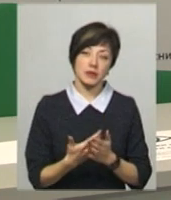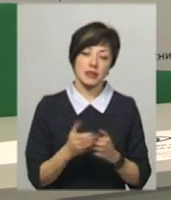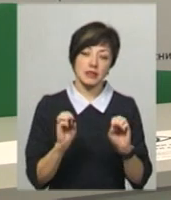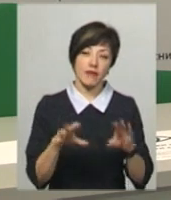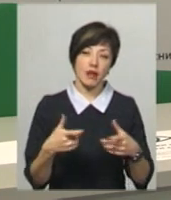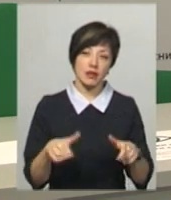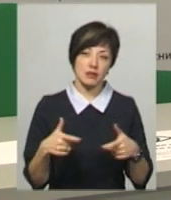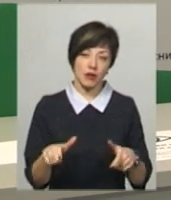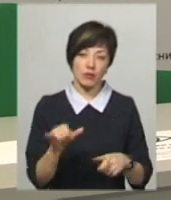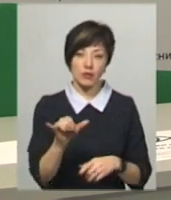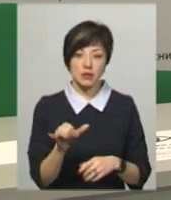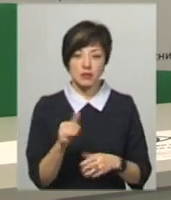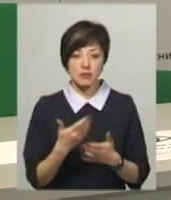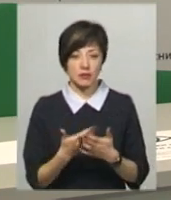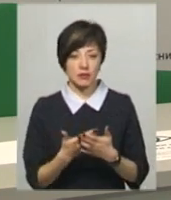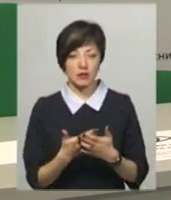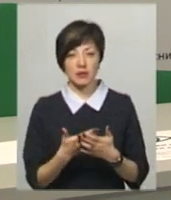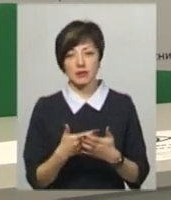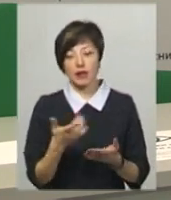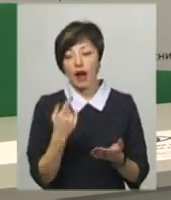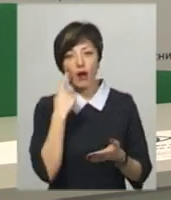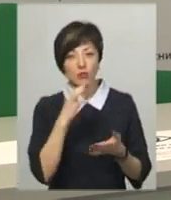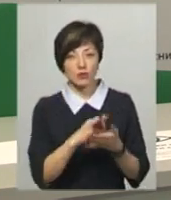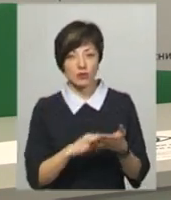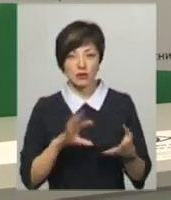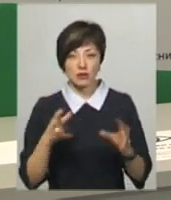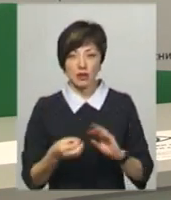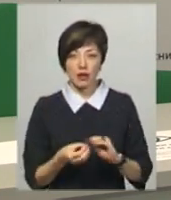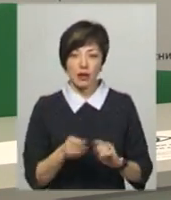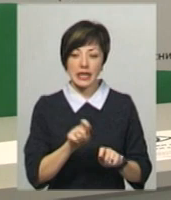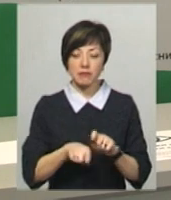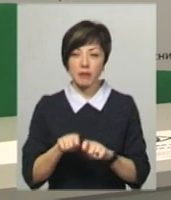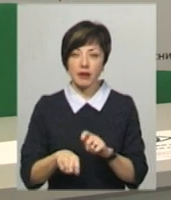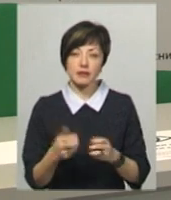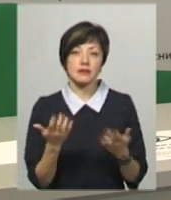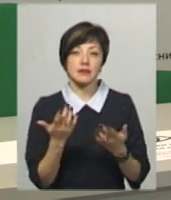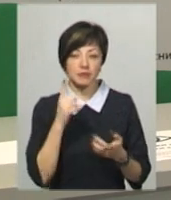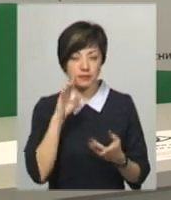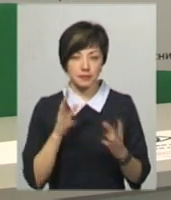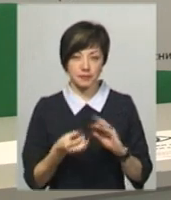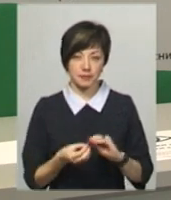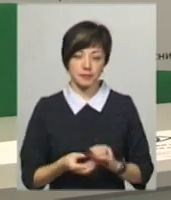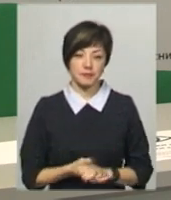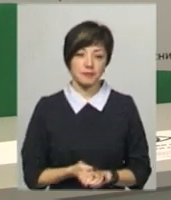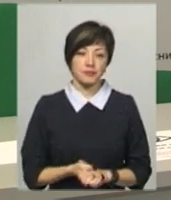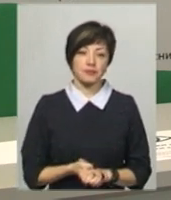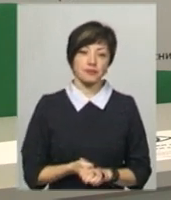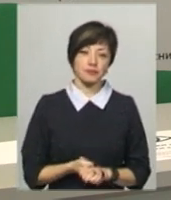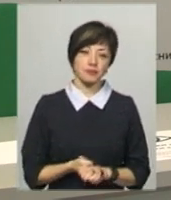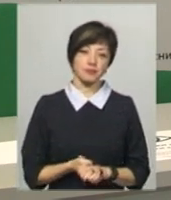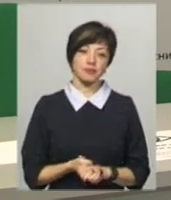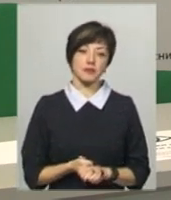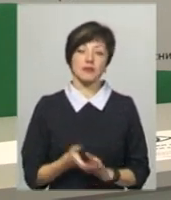здавали іспити, йде оцінка екзаменатору, якщо йде оцінка експертному працівнику. Також йде,